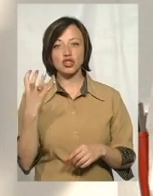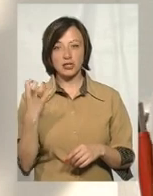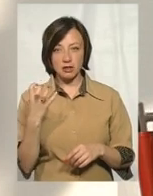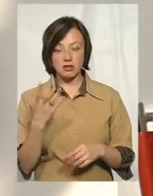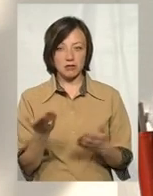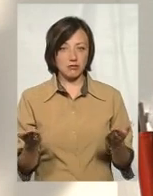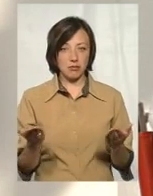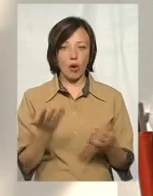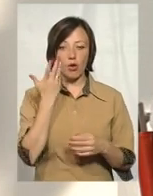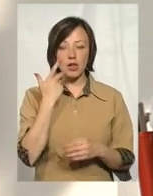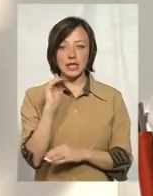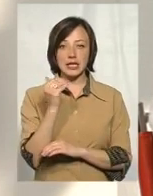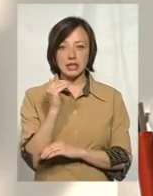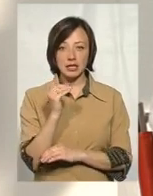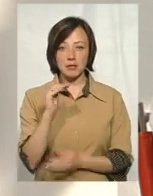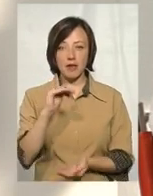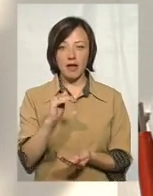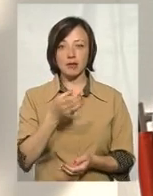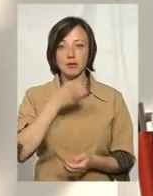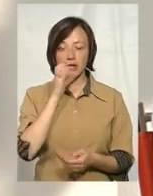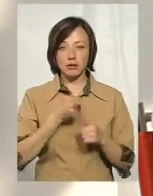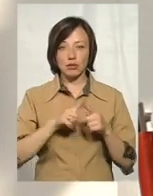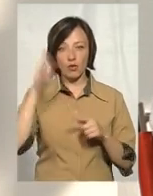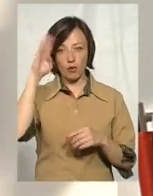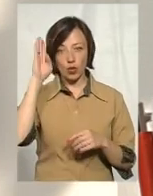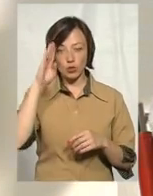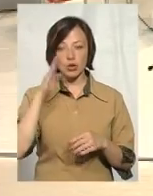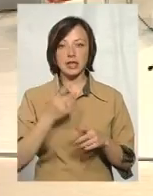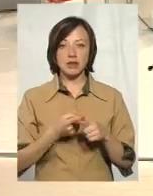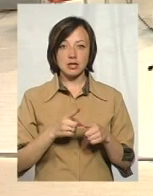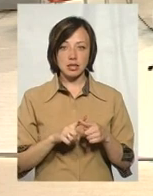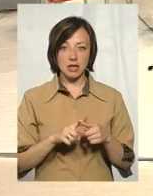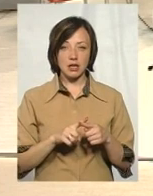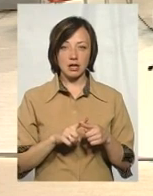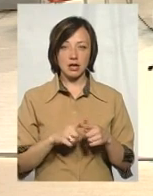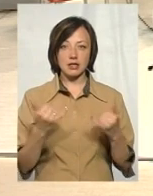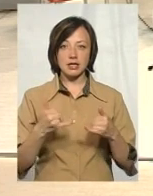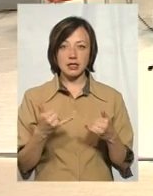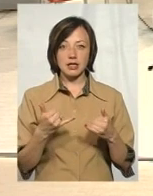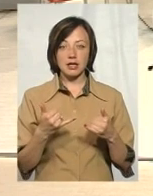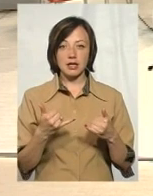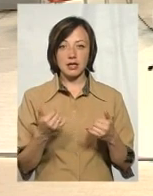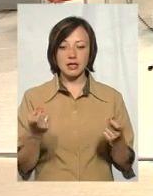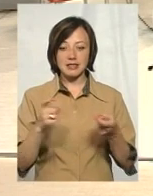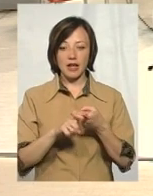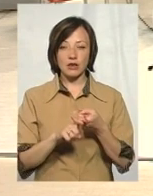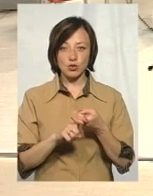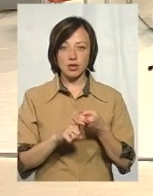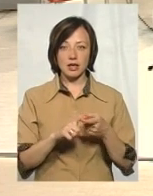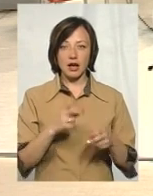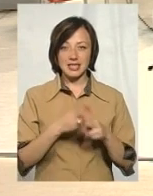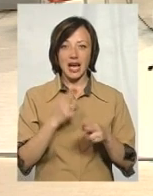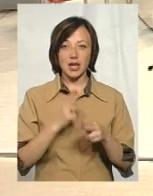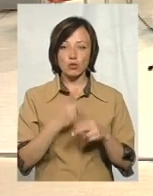коли дитина маленька споживає цю воду до трьох років, оце нітрати, вони зв'язуються з гемоглубіном. Це